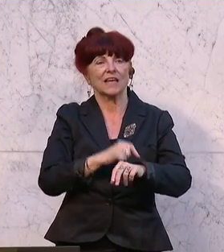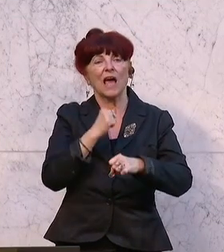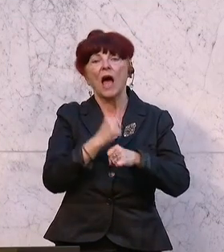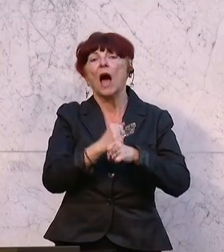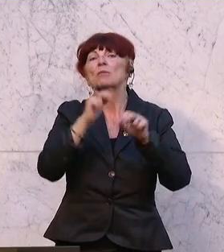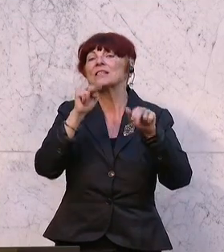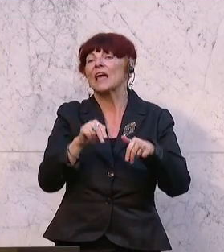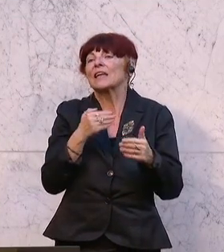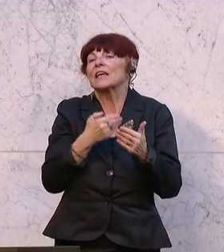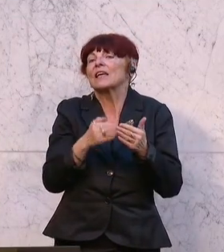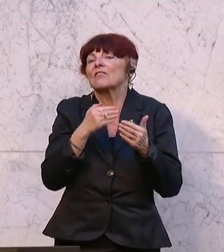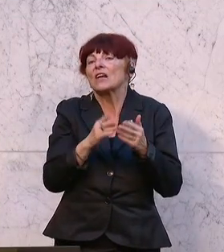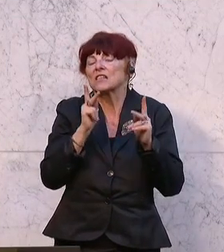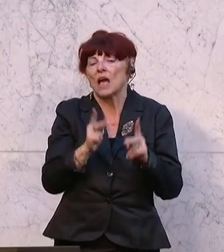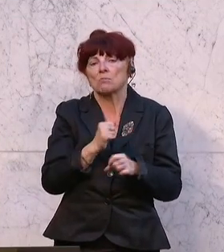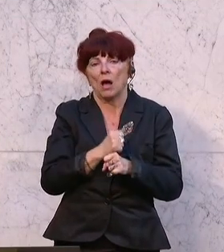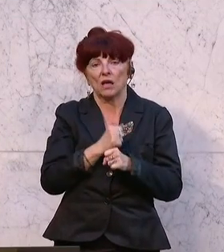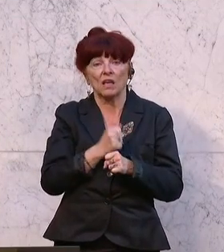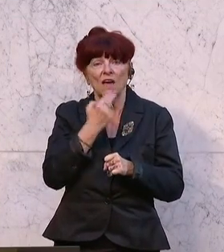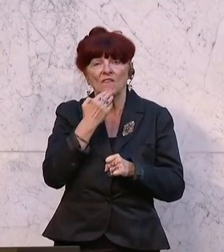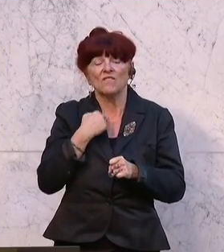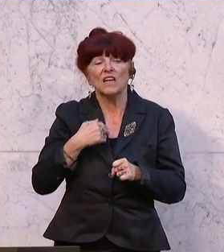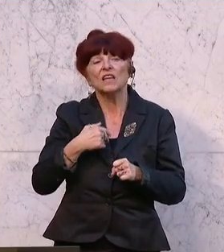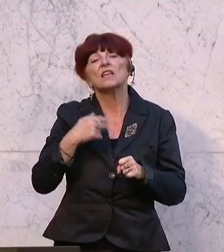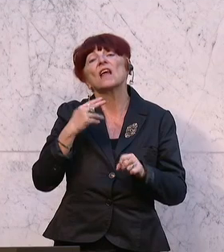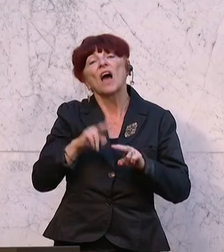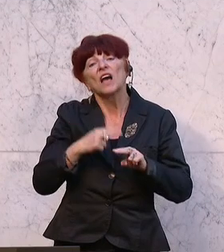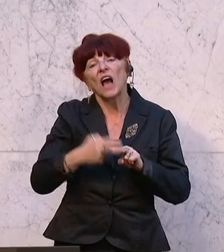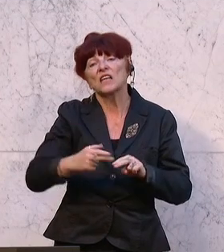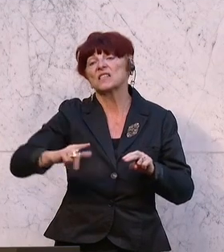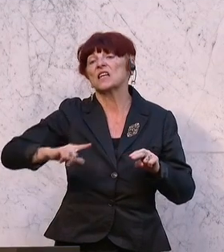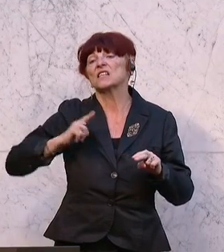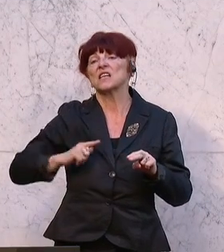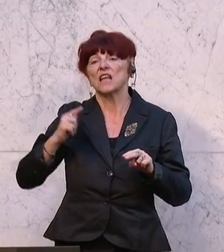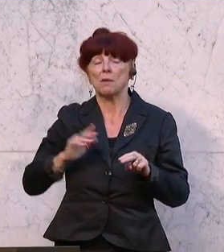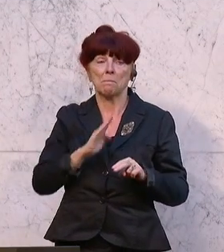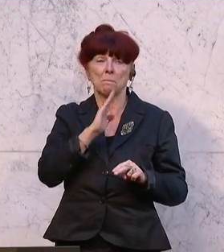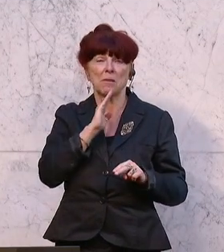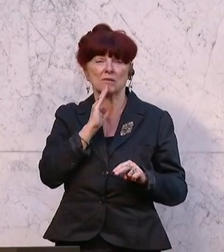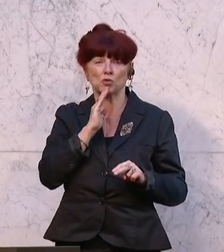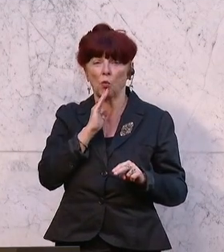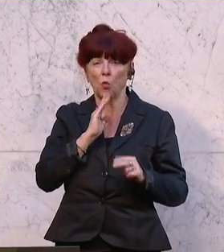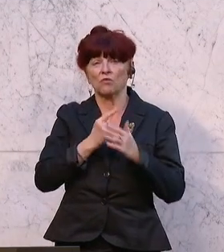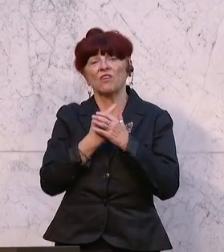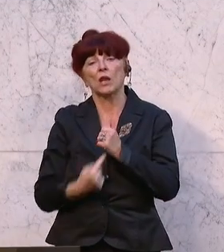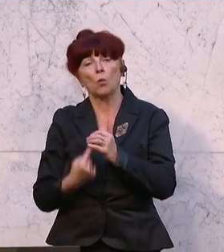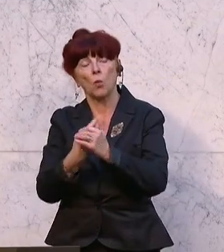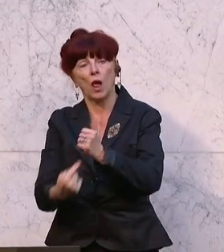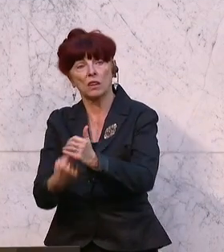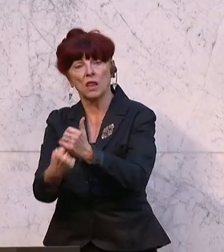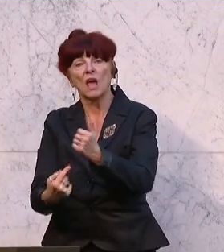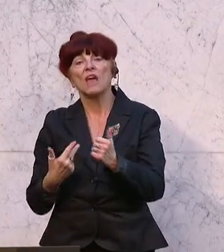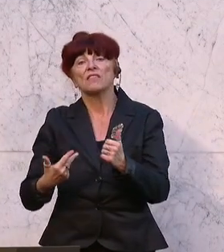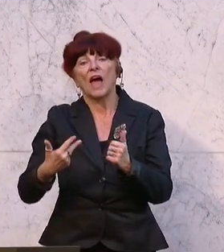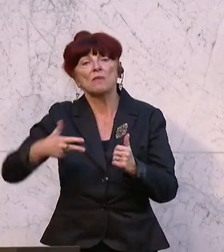was tun muss. Wir wollen nicht lebenslange Pensionsverluste, nur weil ich drei Monate vorher geboren bin und das im Jahr nicht ausgeht.